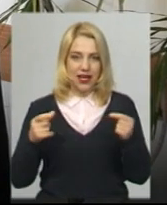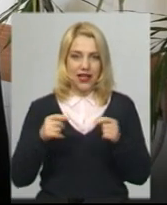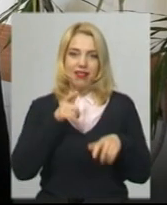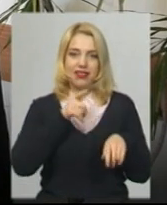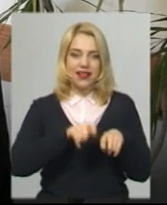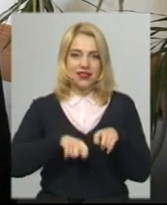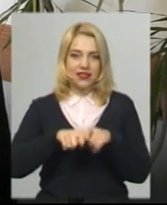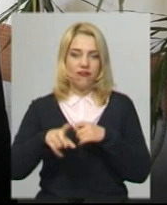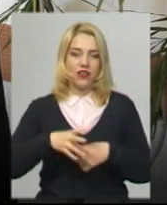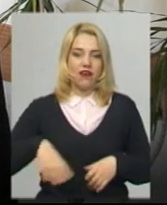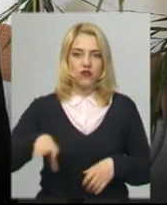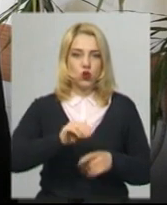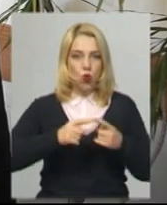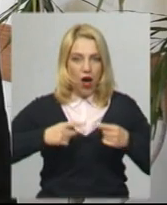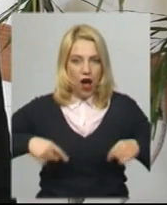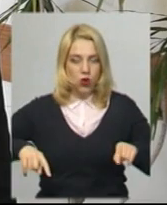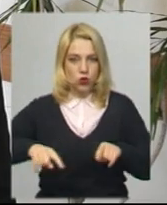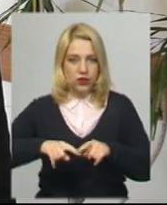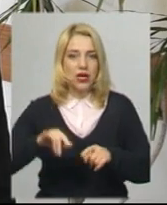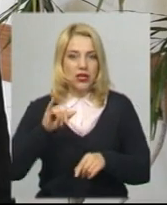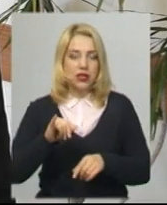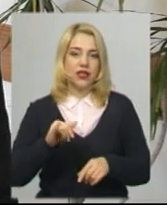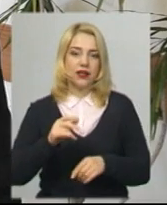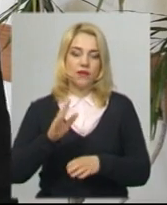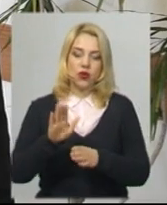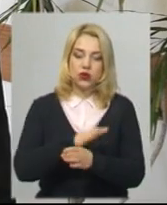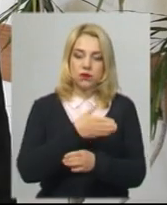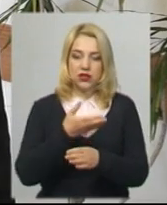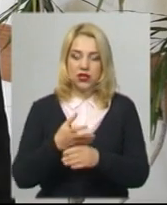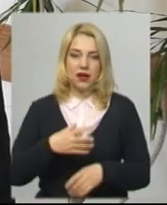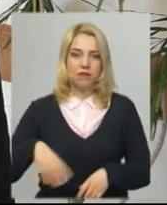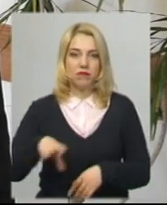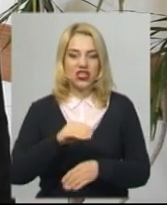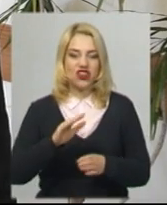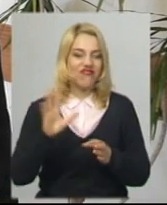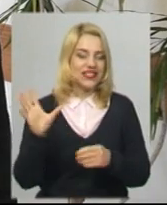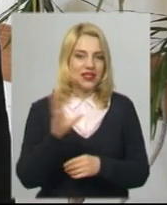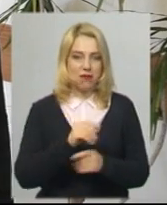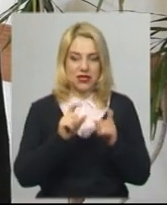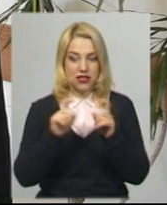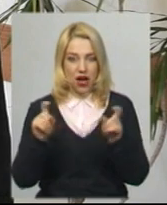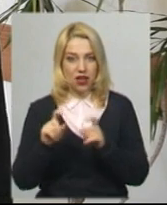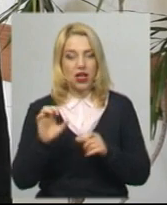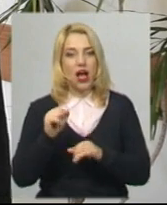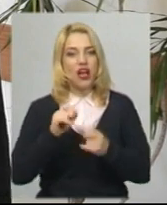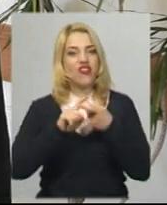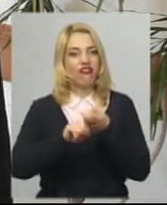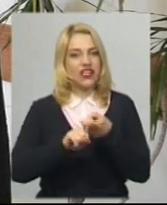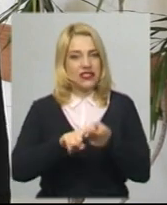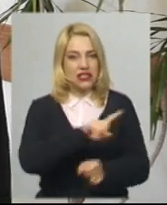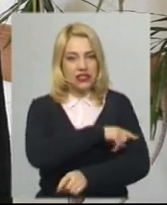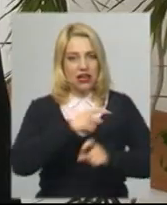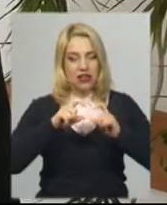розподілили практично між всіма закладами, крім інфекційної лікарні, вона отримала раніше і вона має